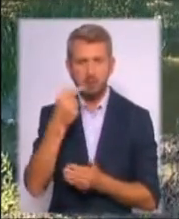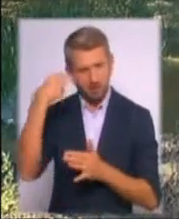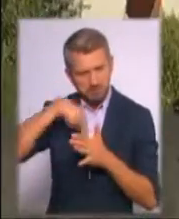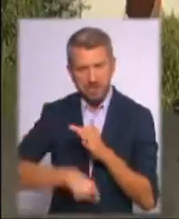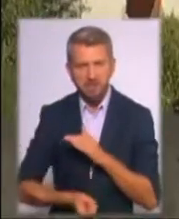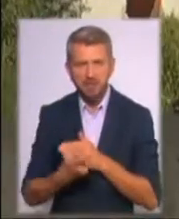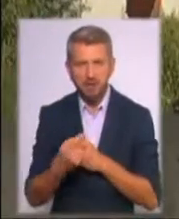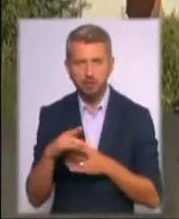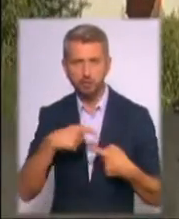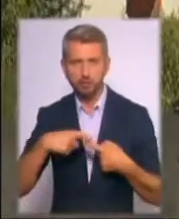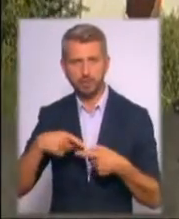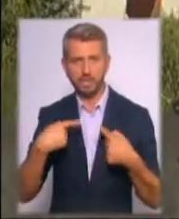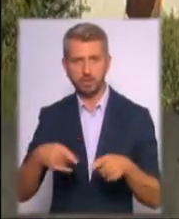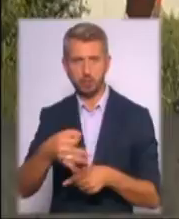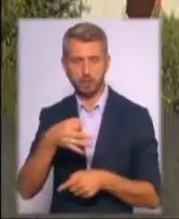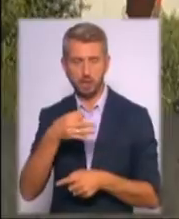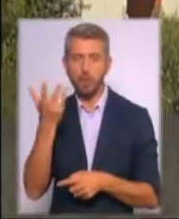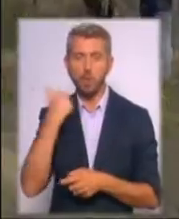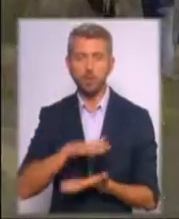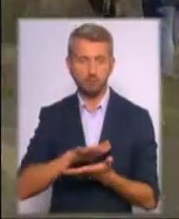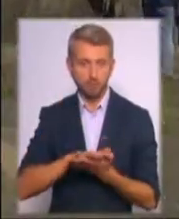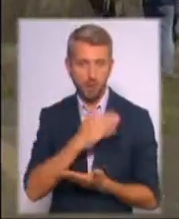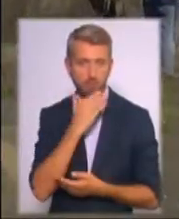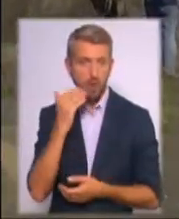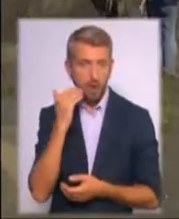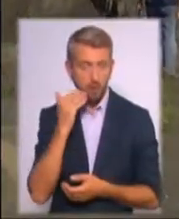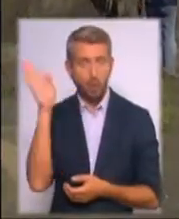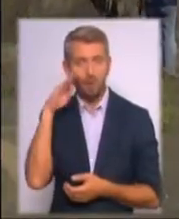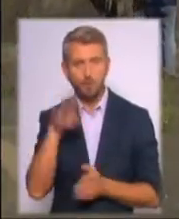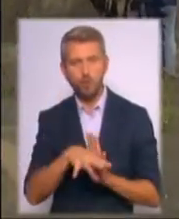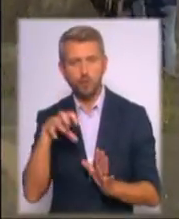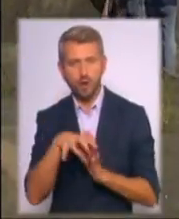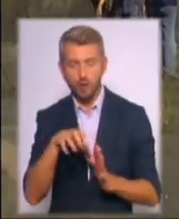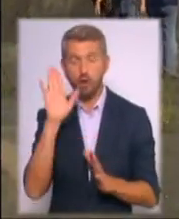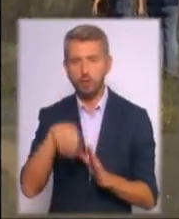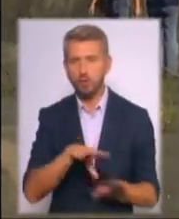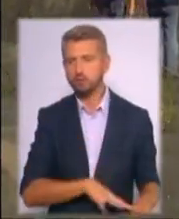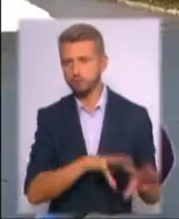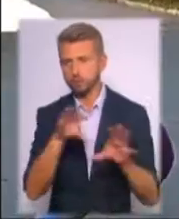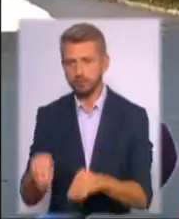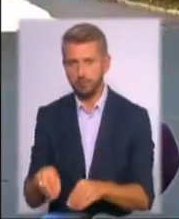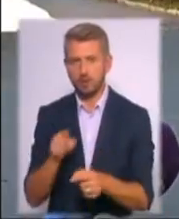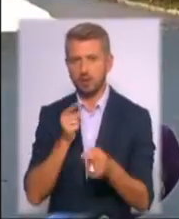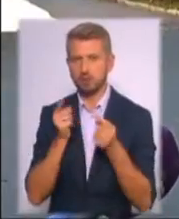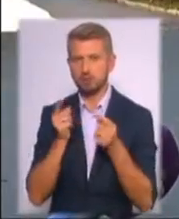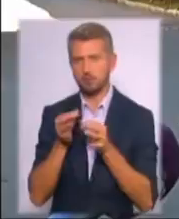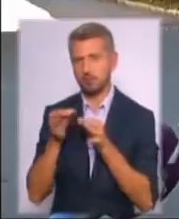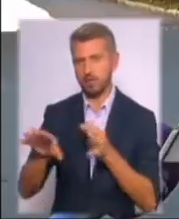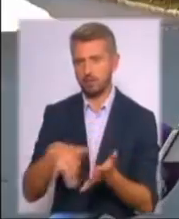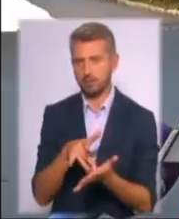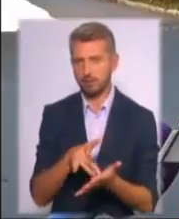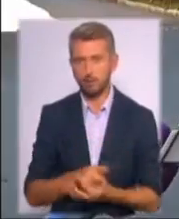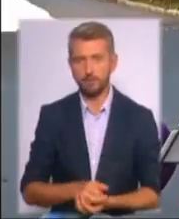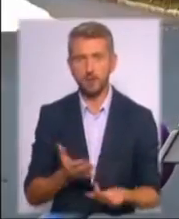озерами. Окрім цього, коли відходів стає забагато, воду викачують, а золу вивозять захоронювати за місто. Ми сьогодні перевірили